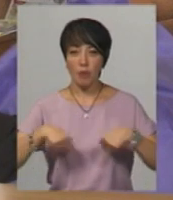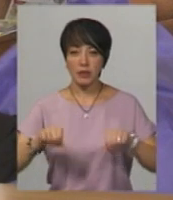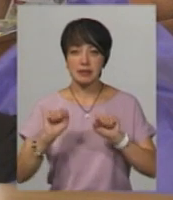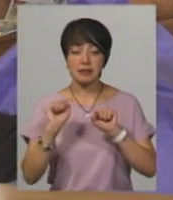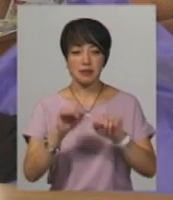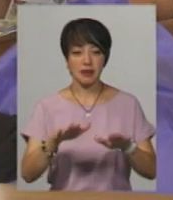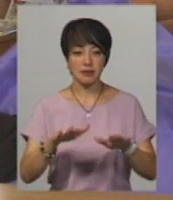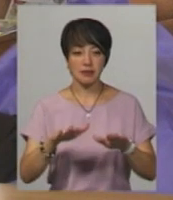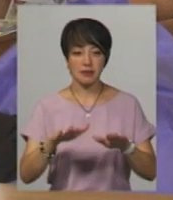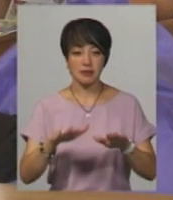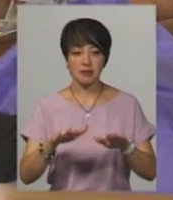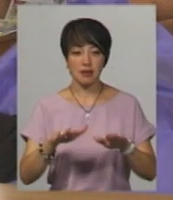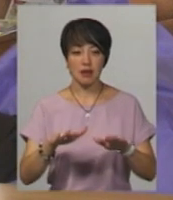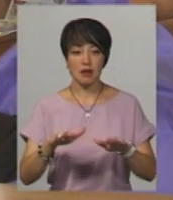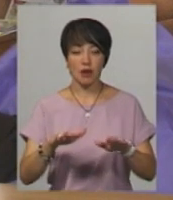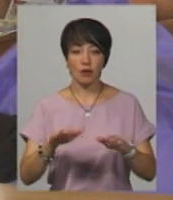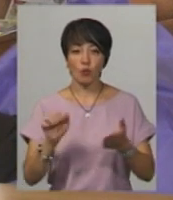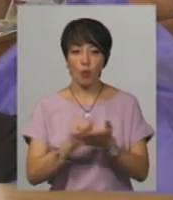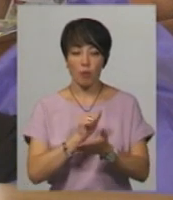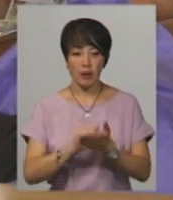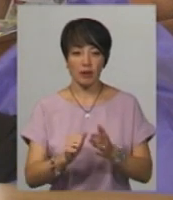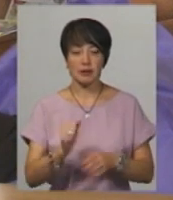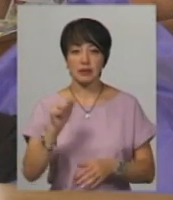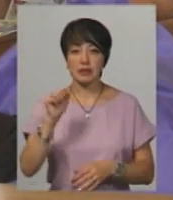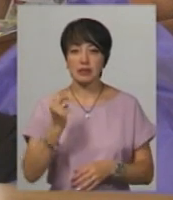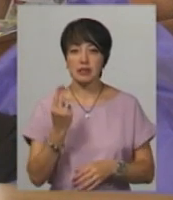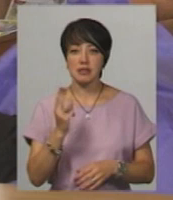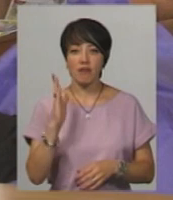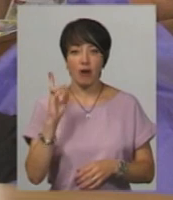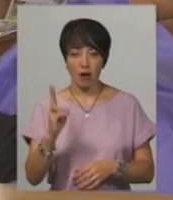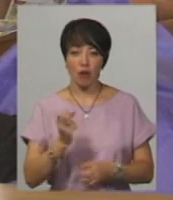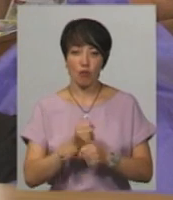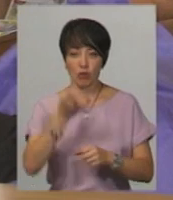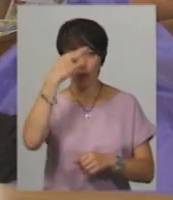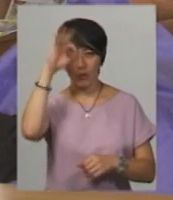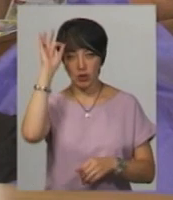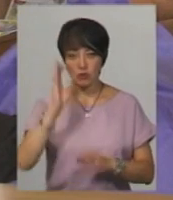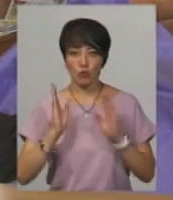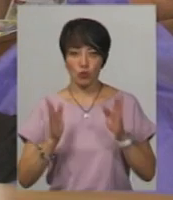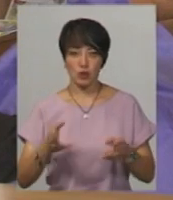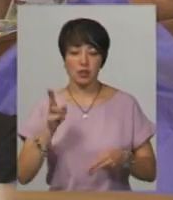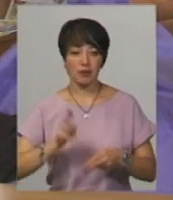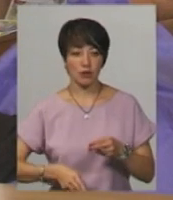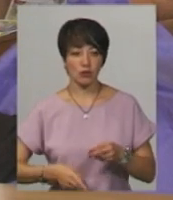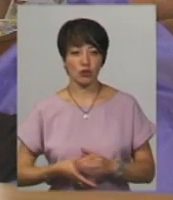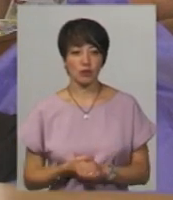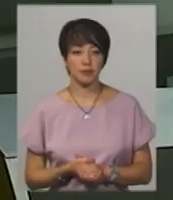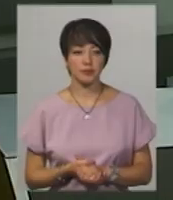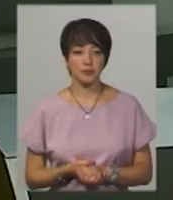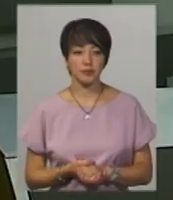здасть матеріали до ЦВК, вже тоді робота органів національної поліції буде вже закінчена.